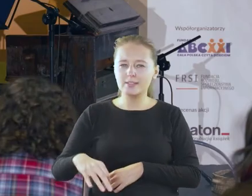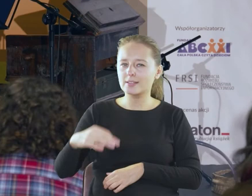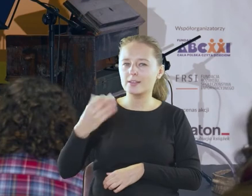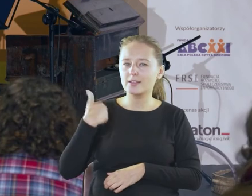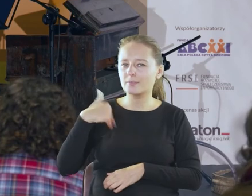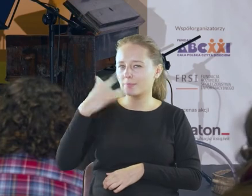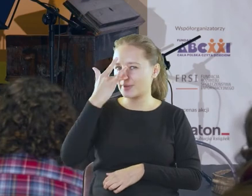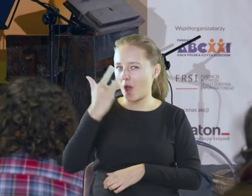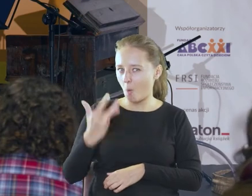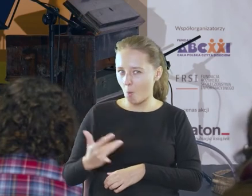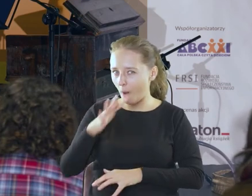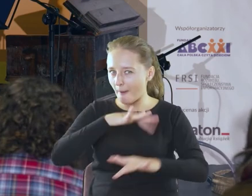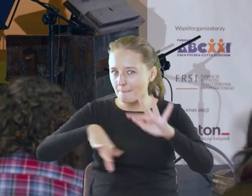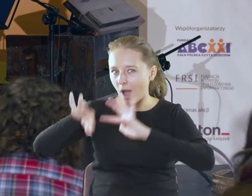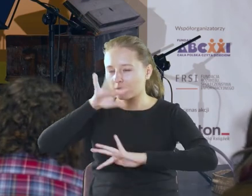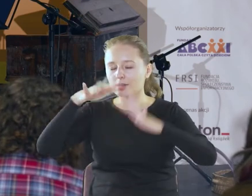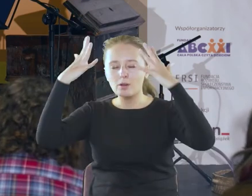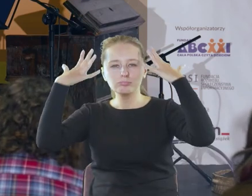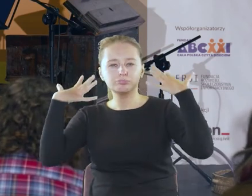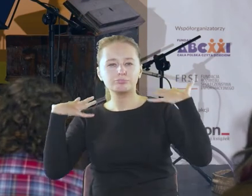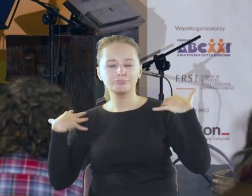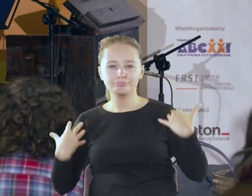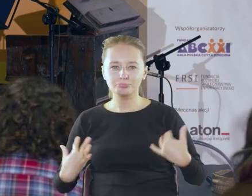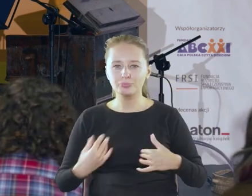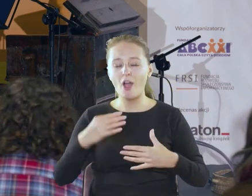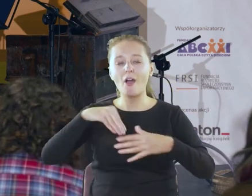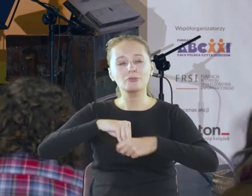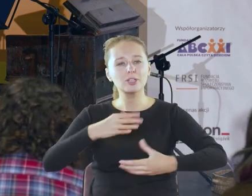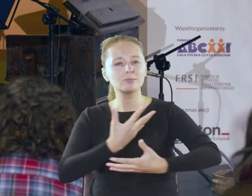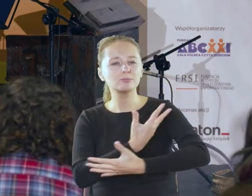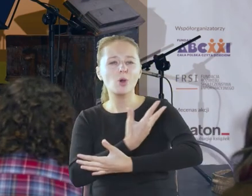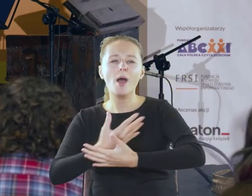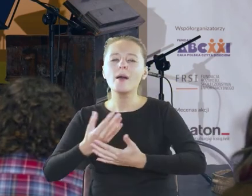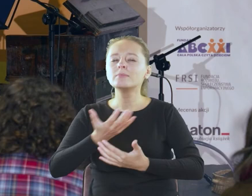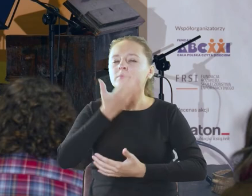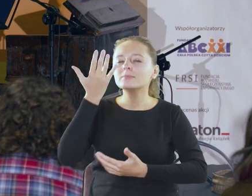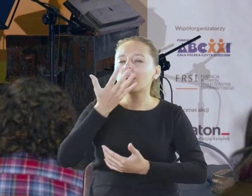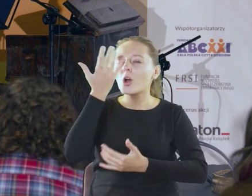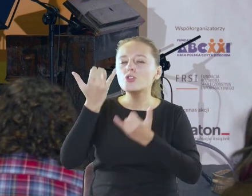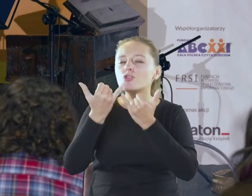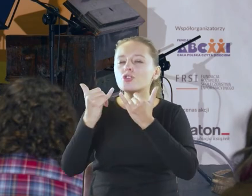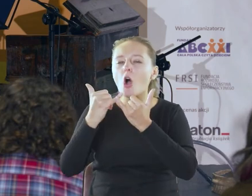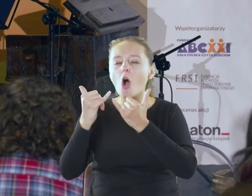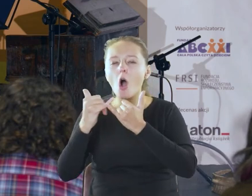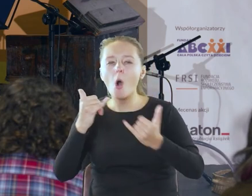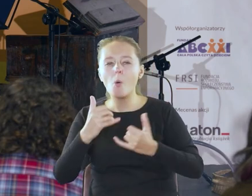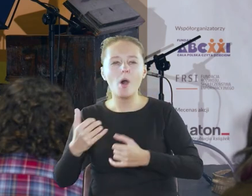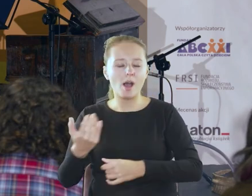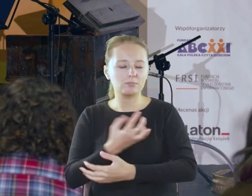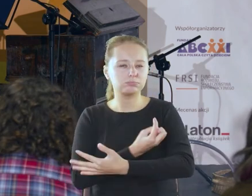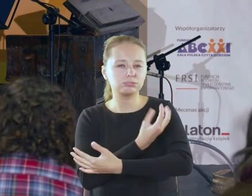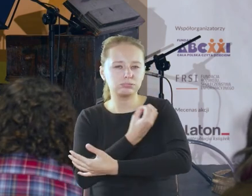niesie wiechęć dzikich ziół pachnących, bogatych